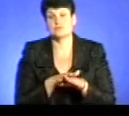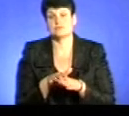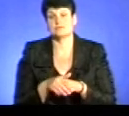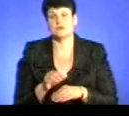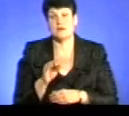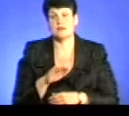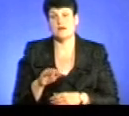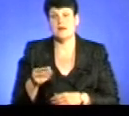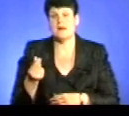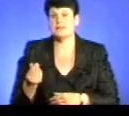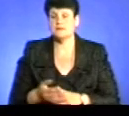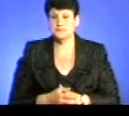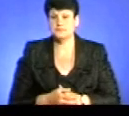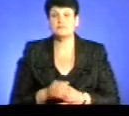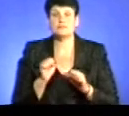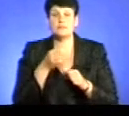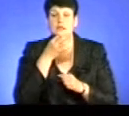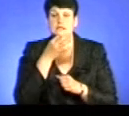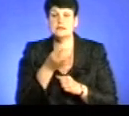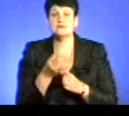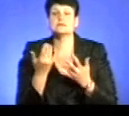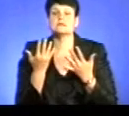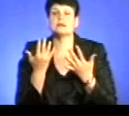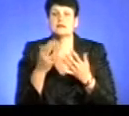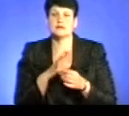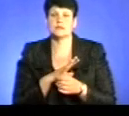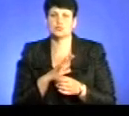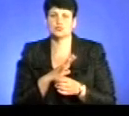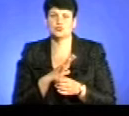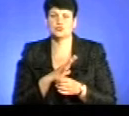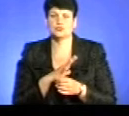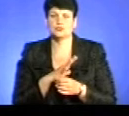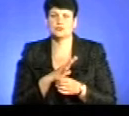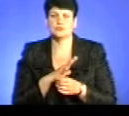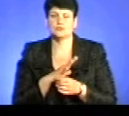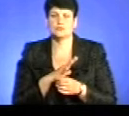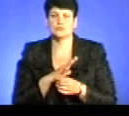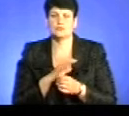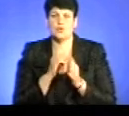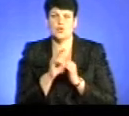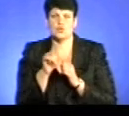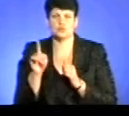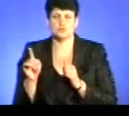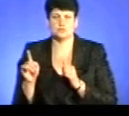аліментах. Чи можете ви називати нам кількість, скільки було накладено санкцій по кожному?